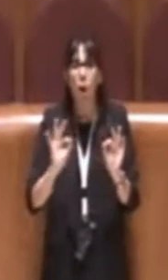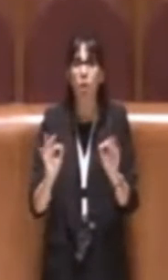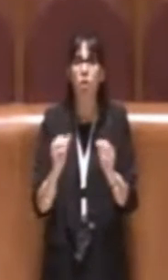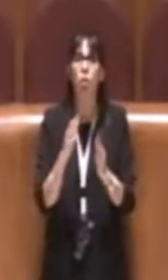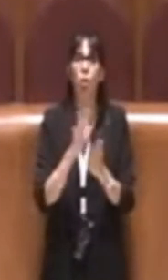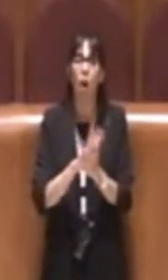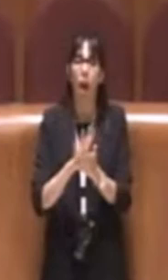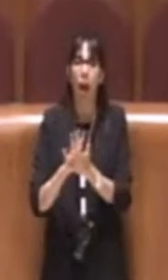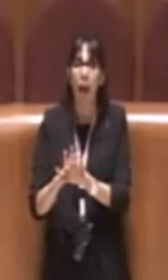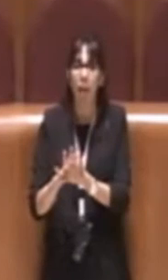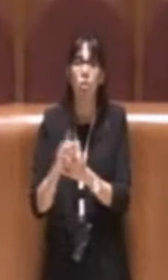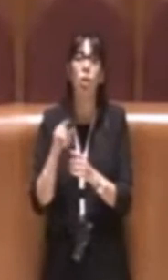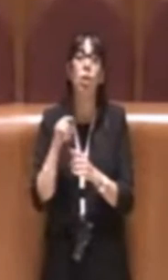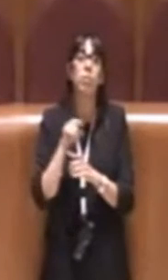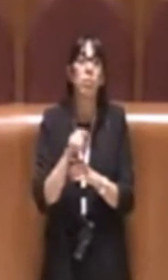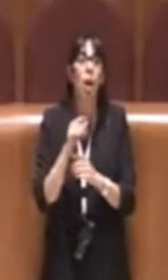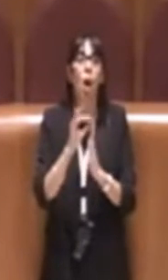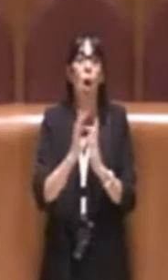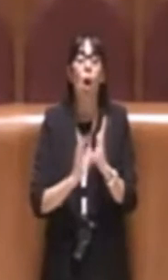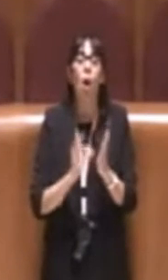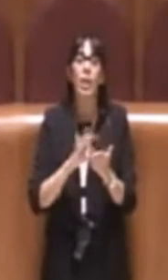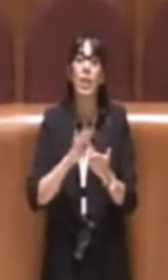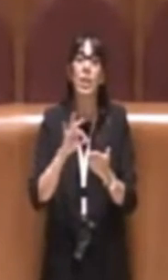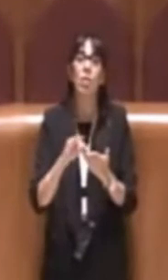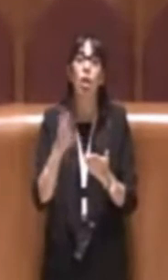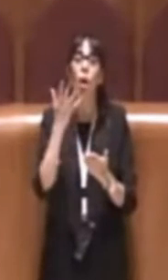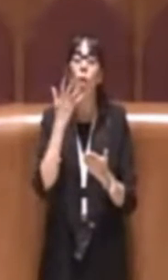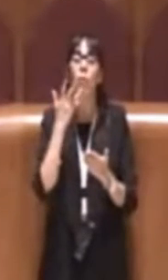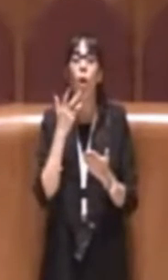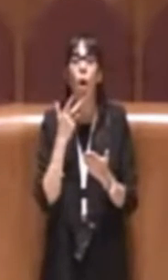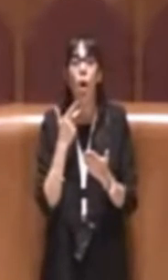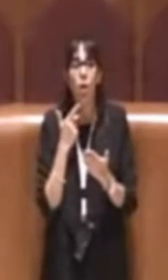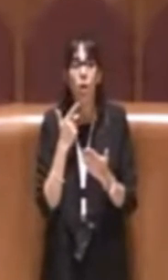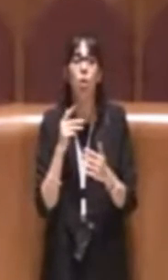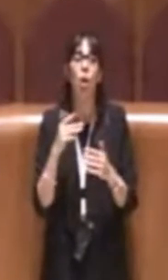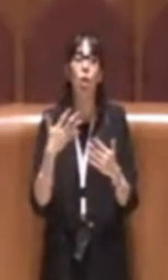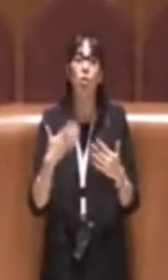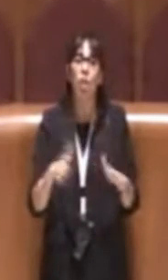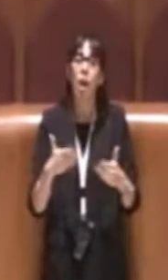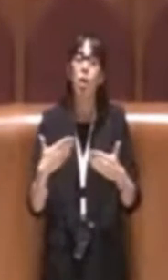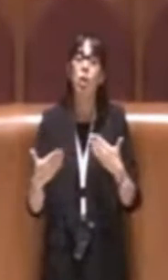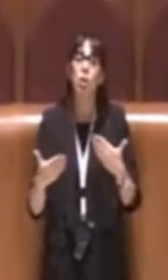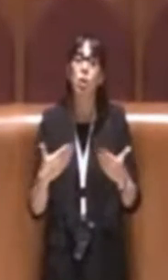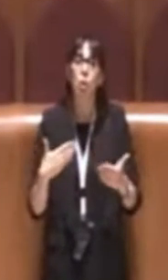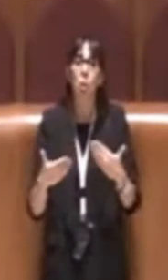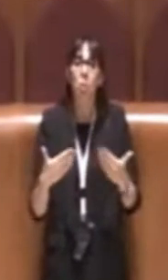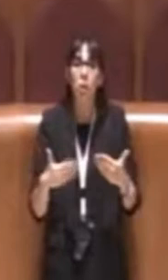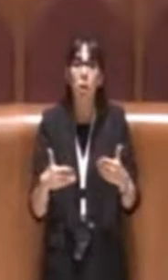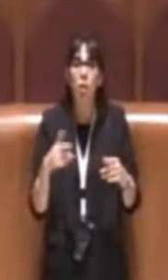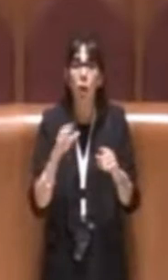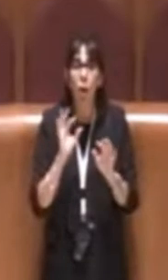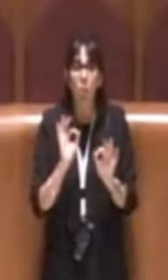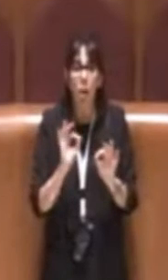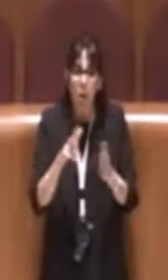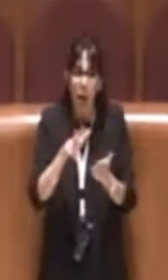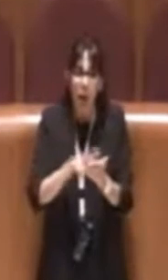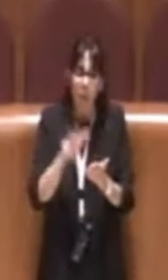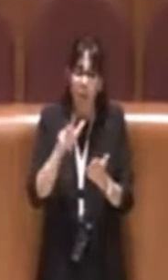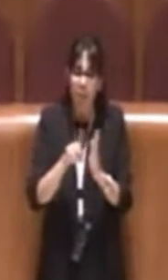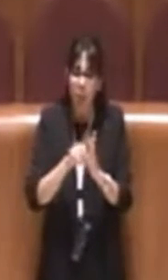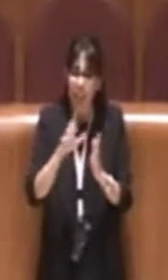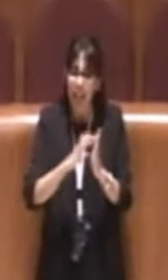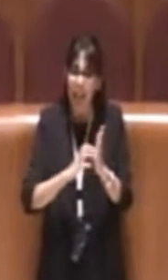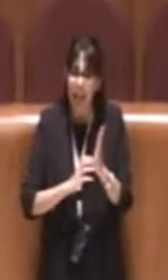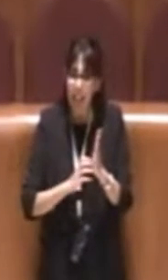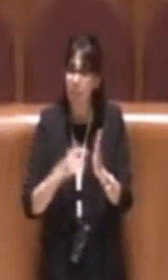mirano questi ordini del giorno a fare in modo che già da subito, quindi dall'approvazione di questa delibera, che